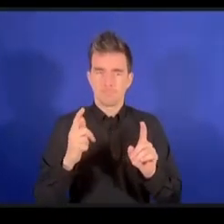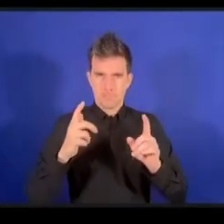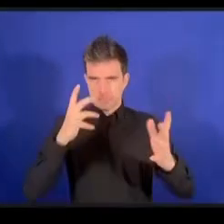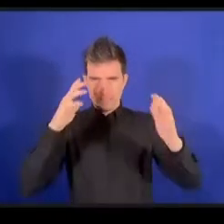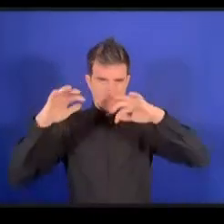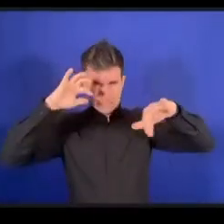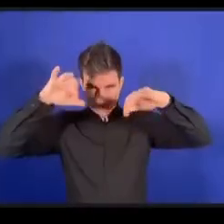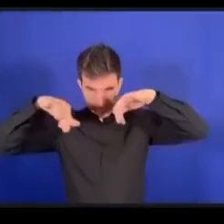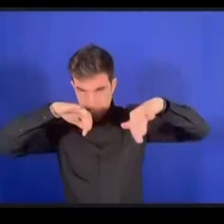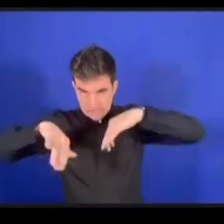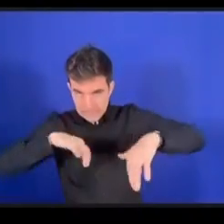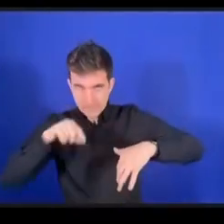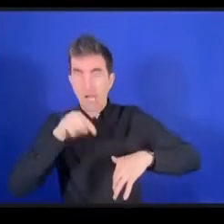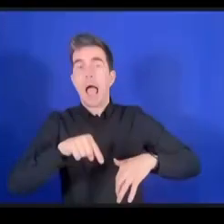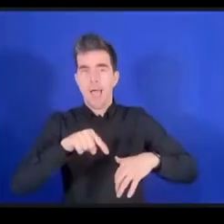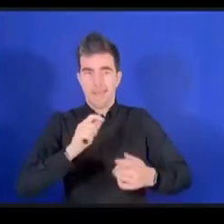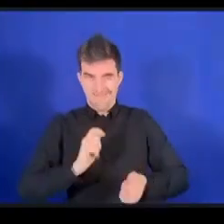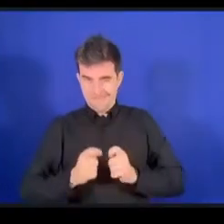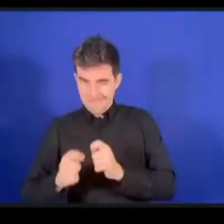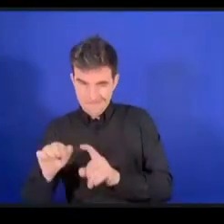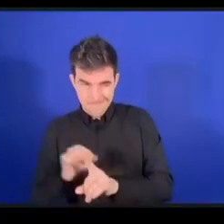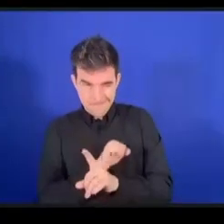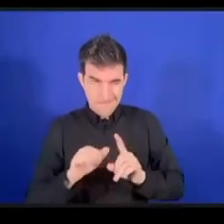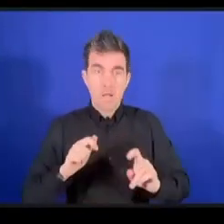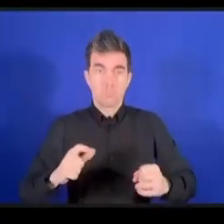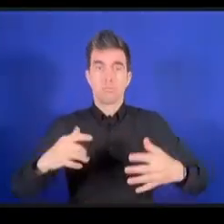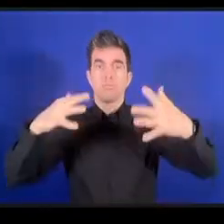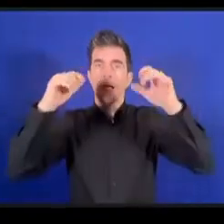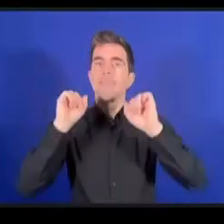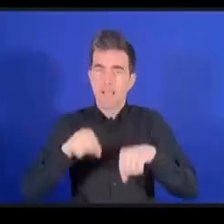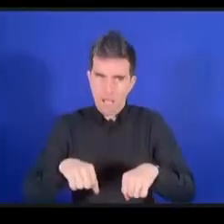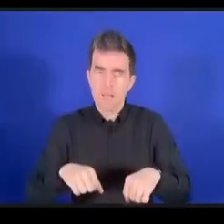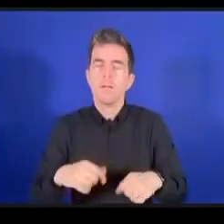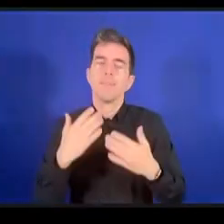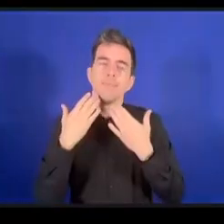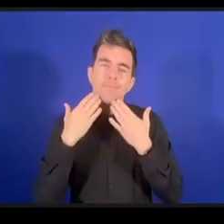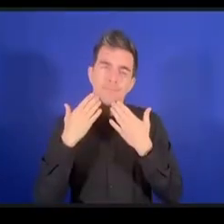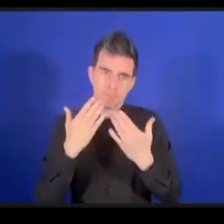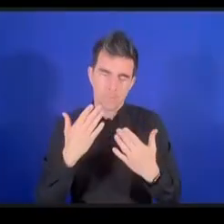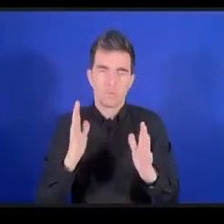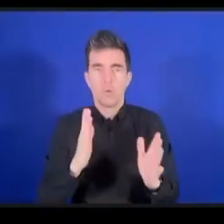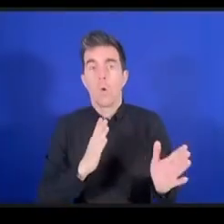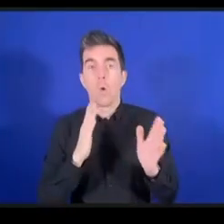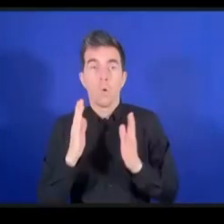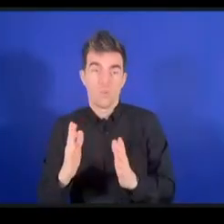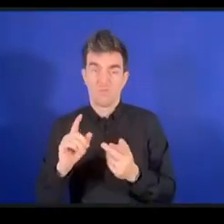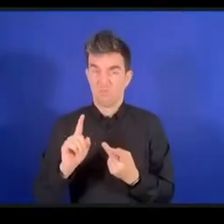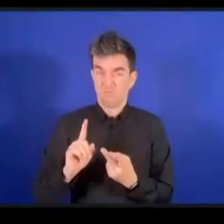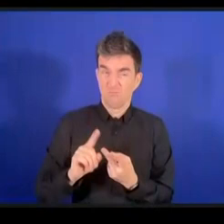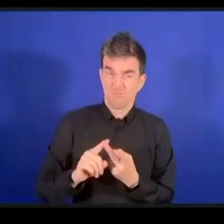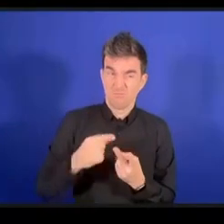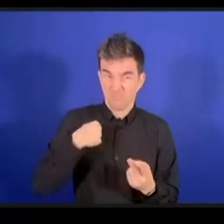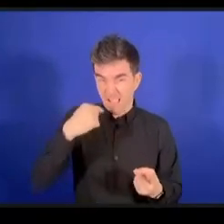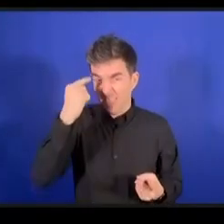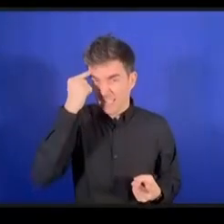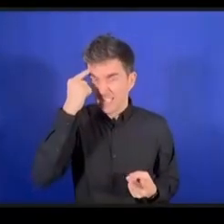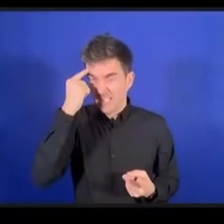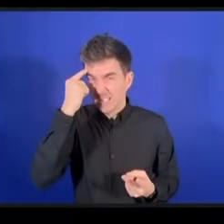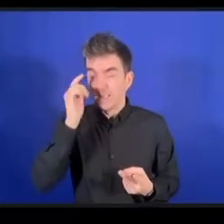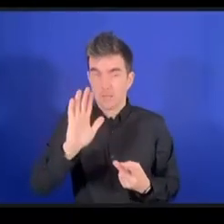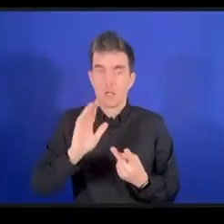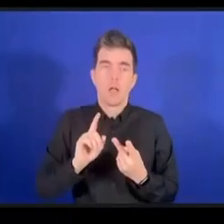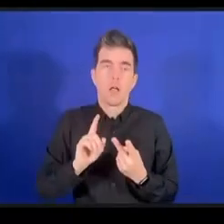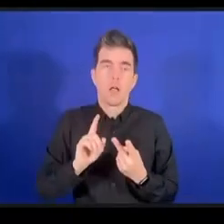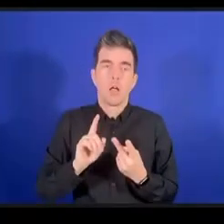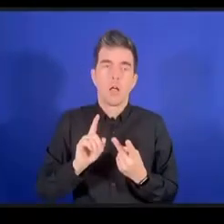وأن يسمح بالمشاركة من الأسفل وحتى الأعلى أيضا يمكن أن نحتفي بهذا